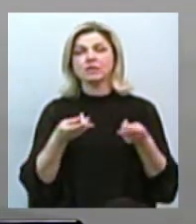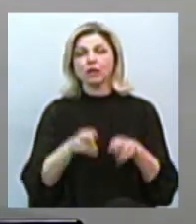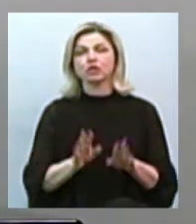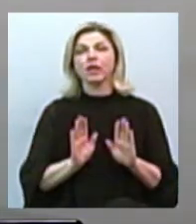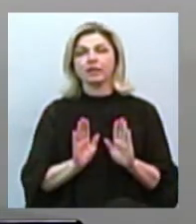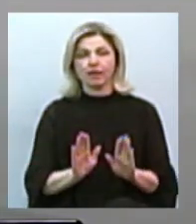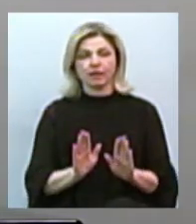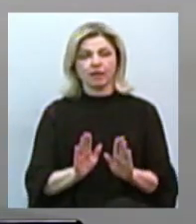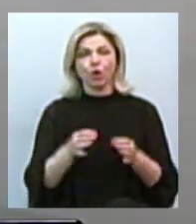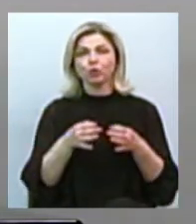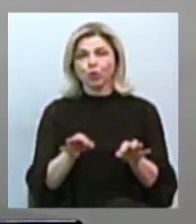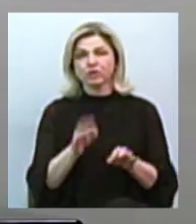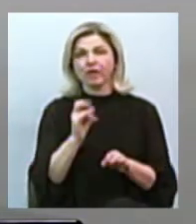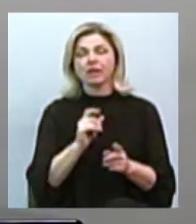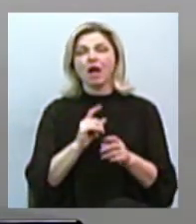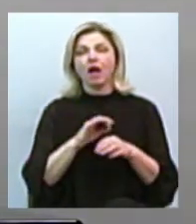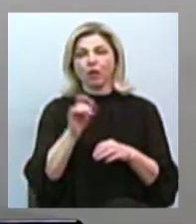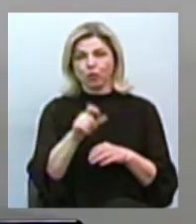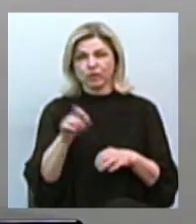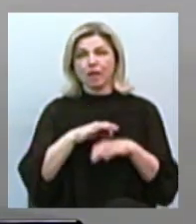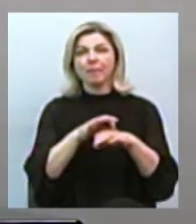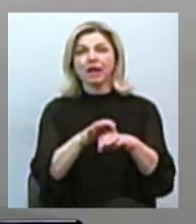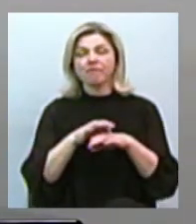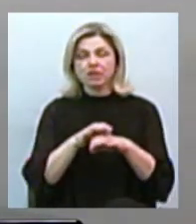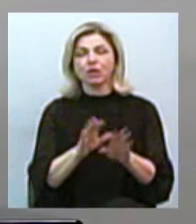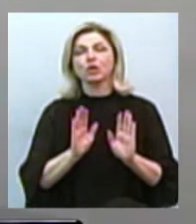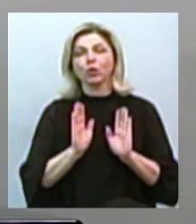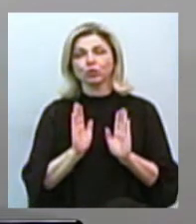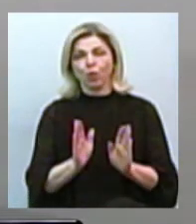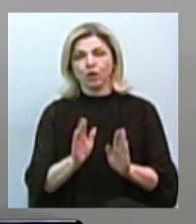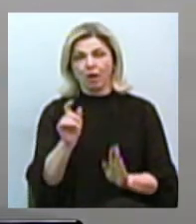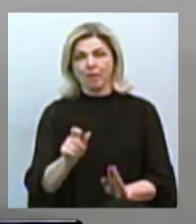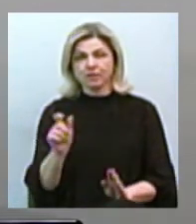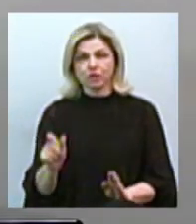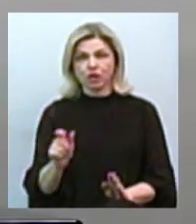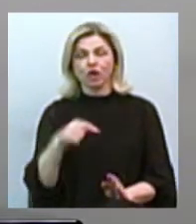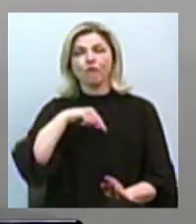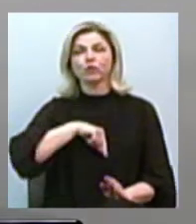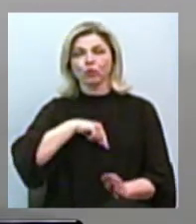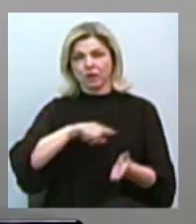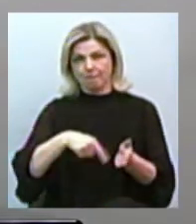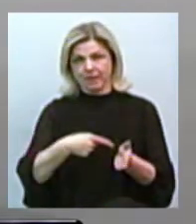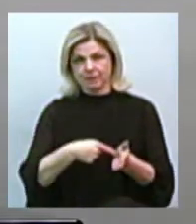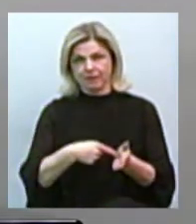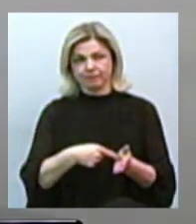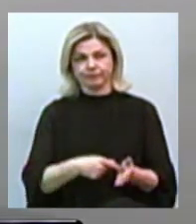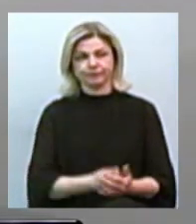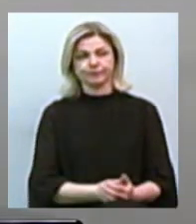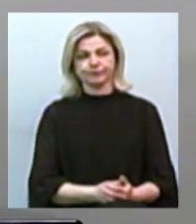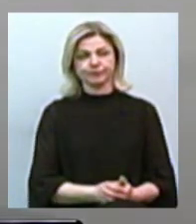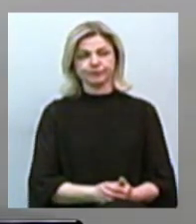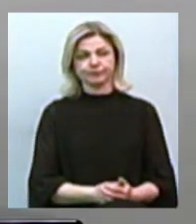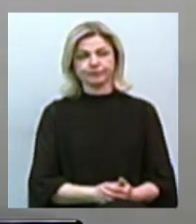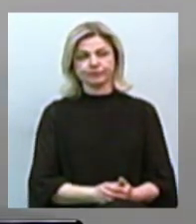дозвіл на перевезення пасажирів, внутріміські перевезення